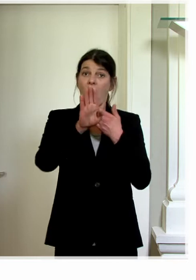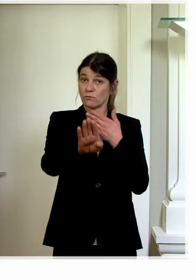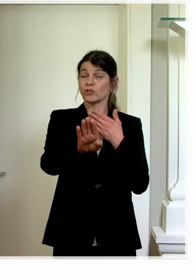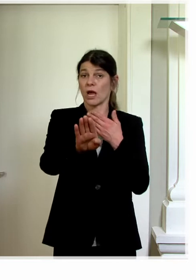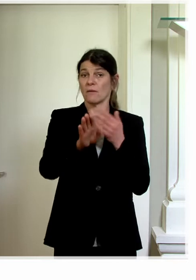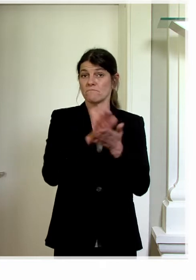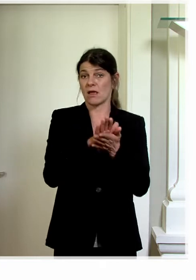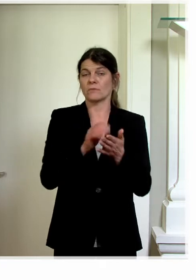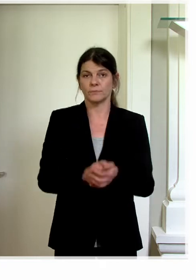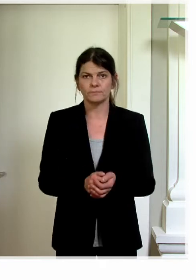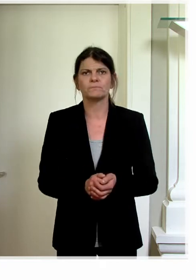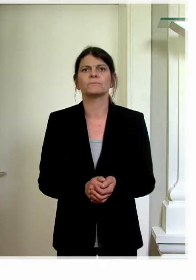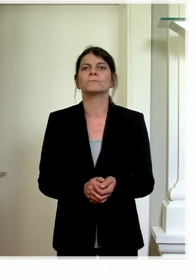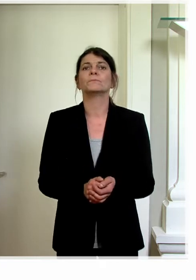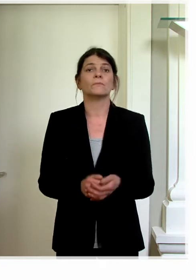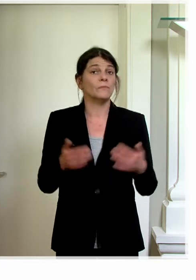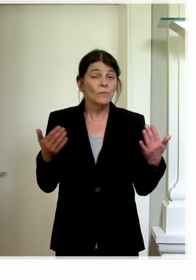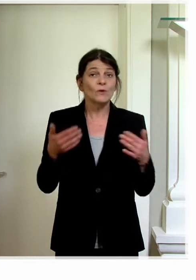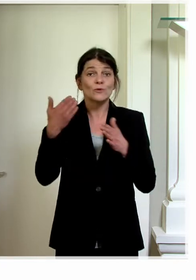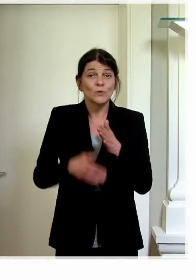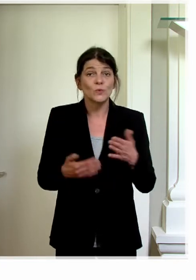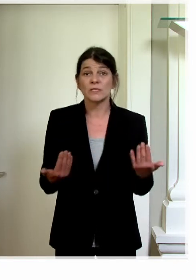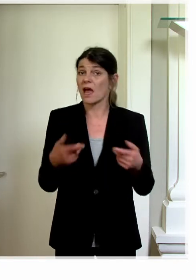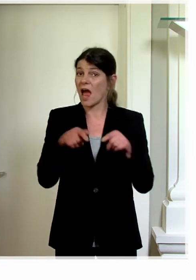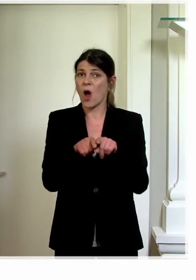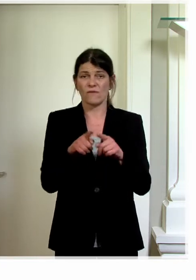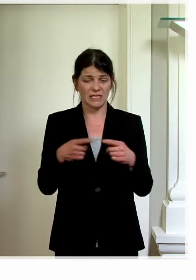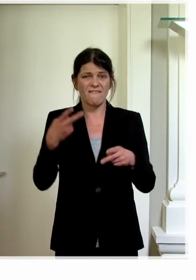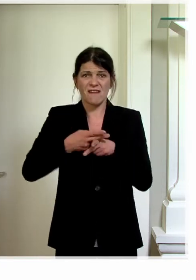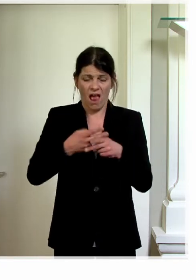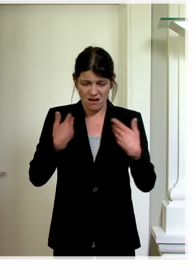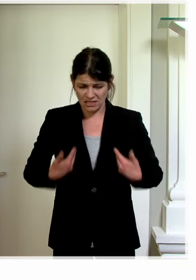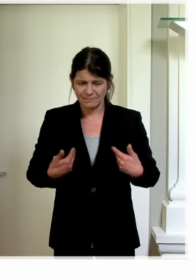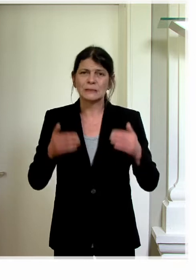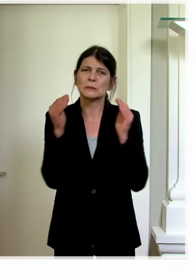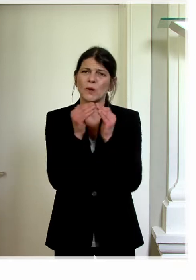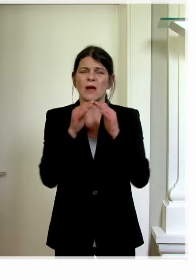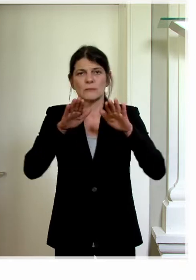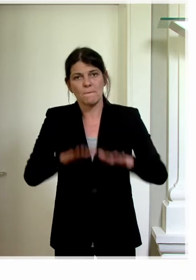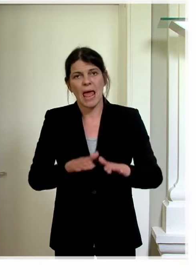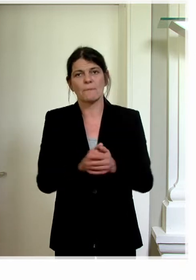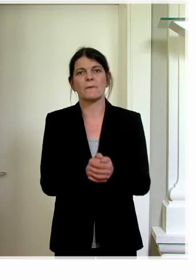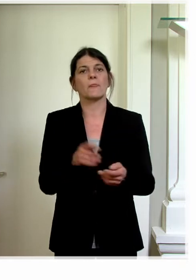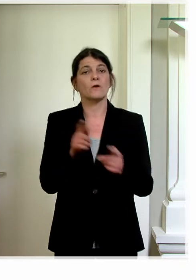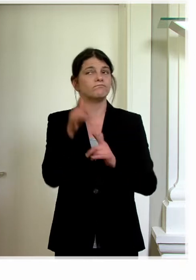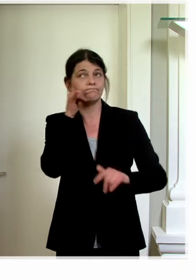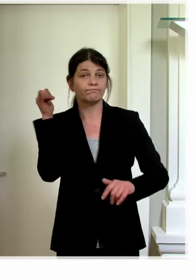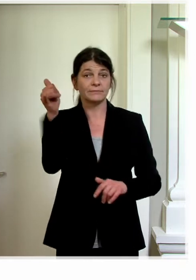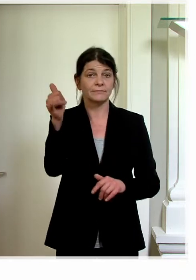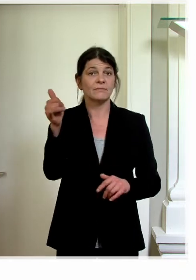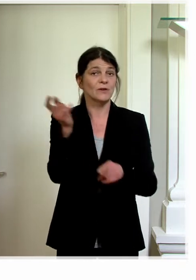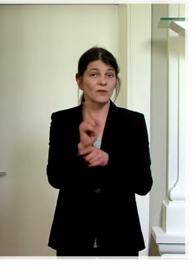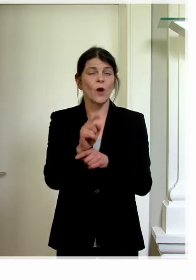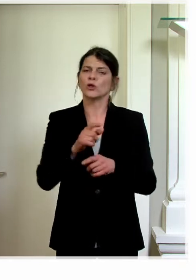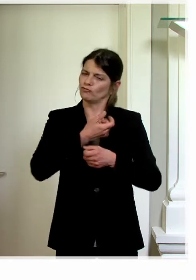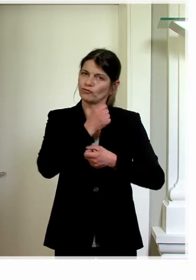hält. Und zuletzt auch bei Symptomen zu Hause bleibt und die Hotline anruft und sich